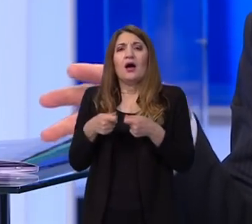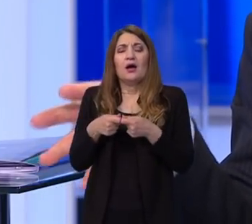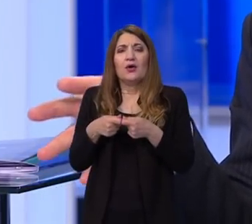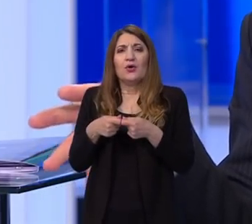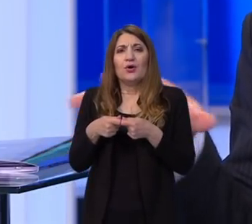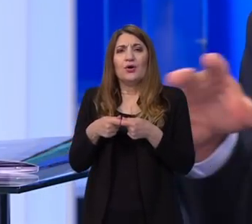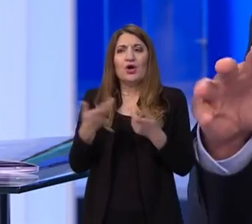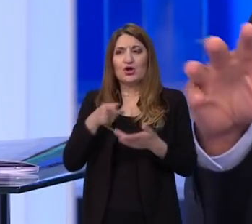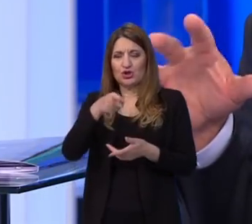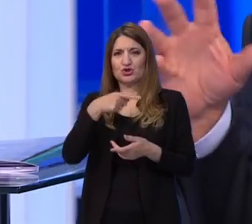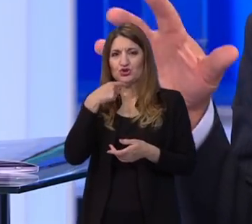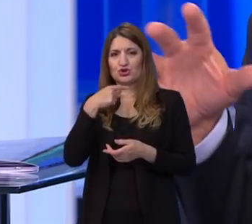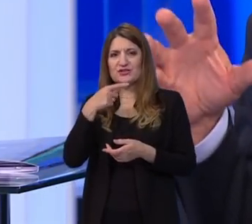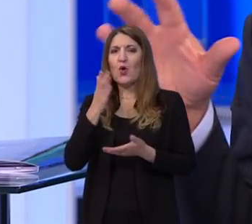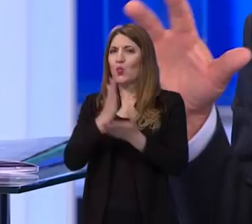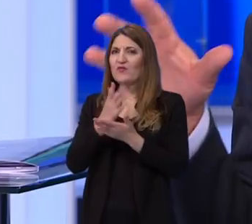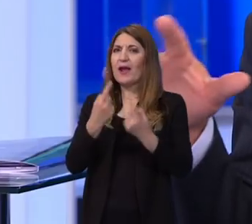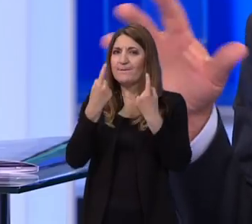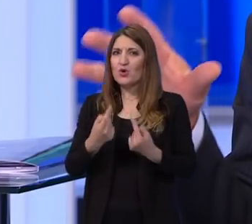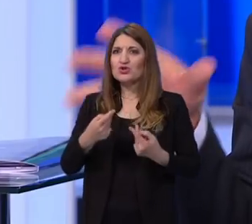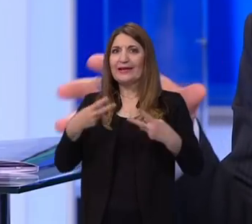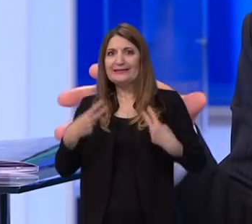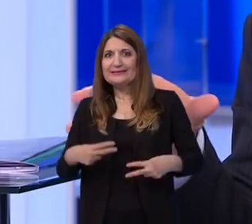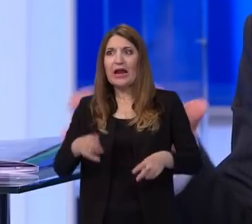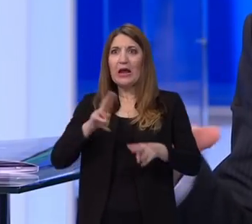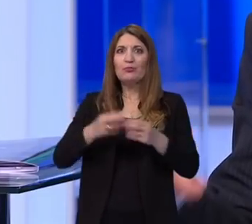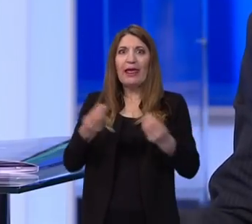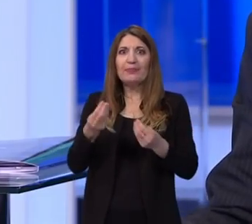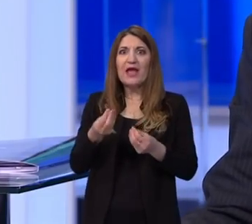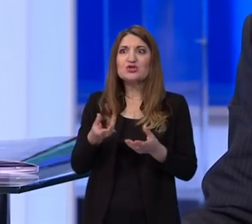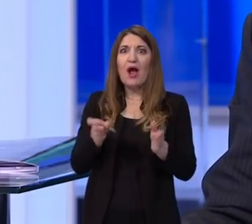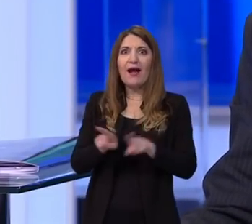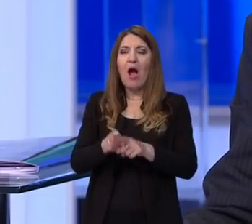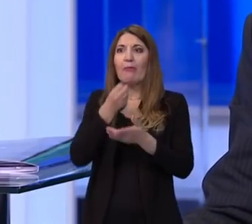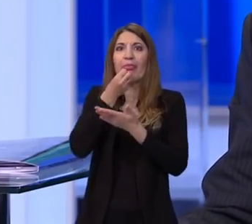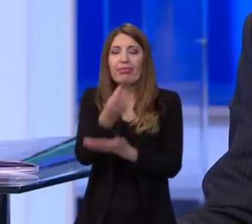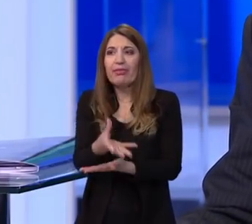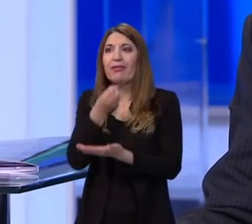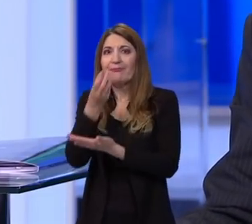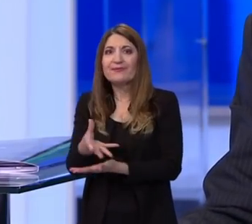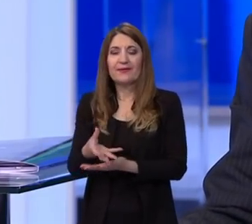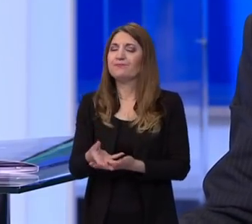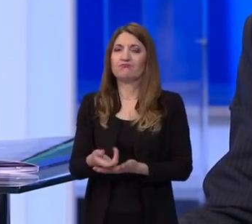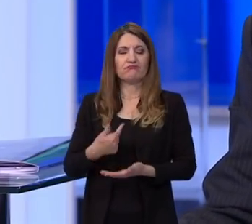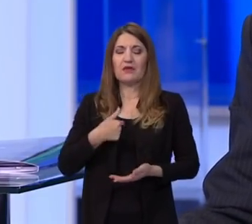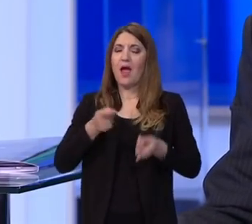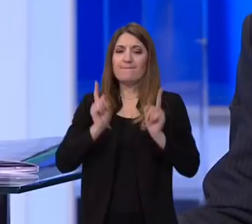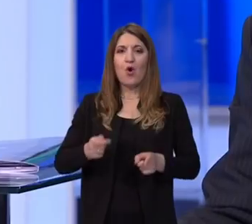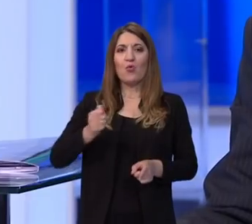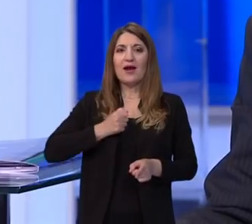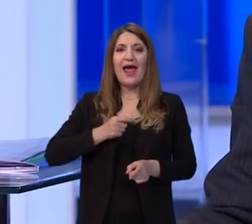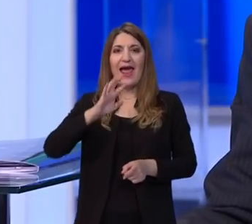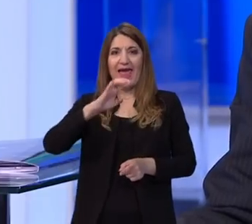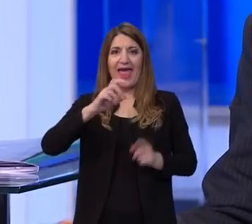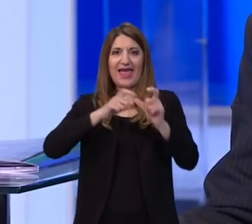što ste rekli da uvijek postoji strah, hoće li nešto procuriti ili ne. Dakle, ovo što siguru mogu jamčiti, eseji